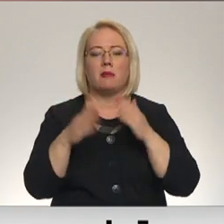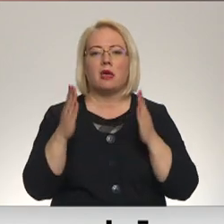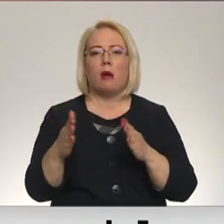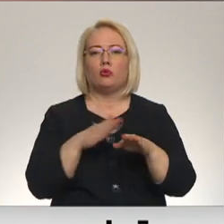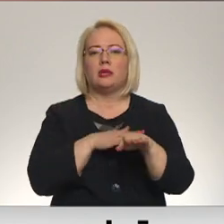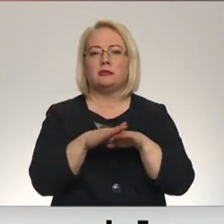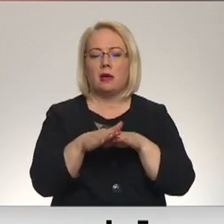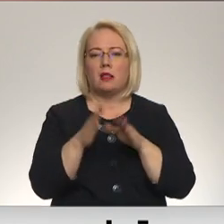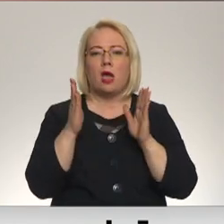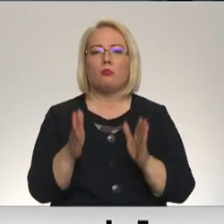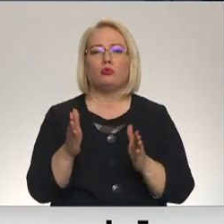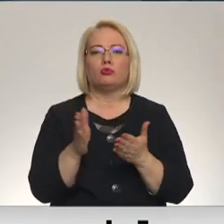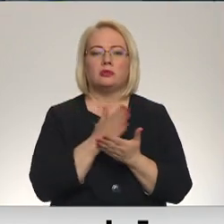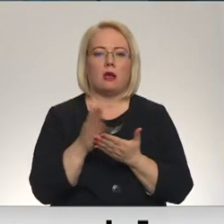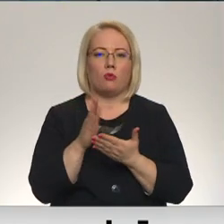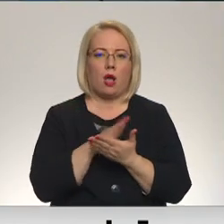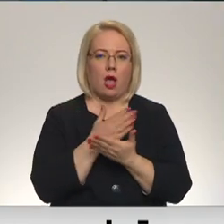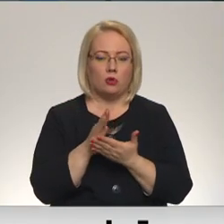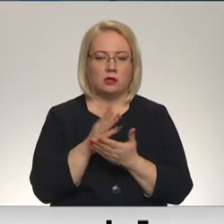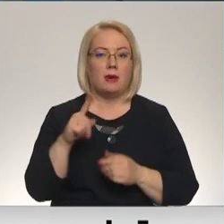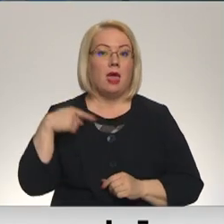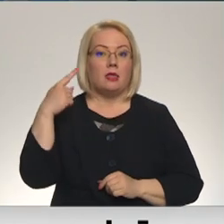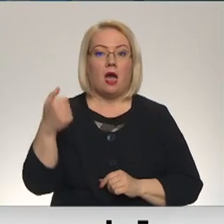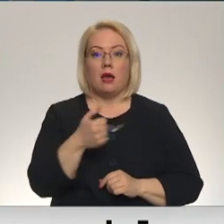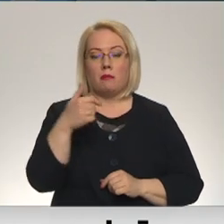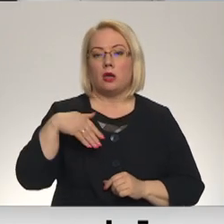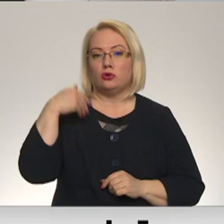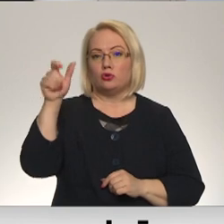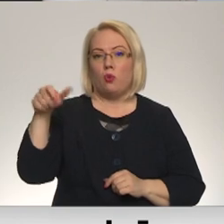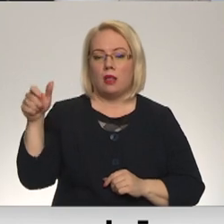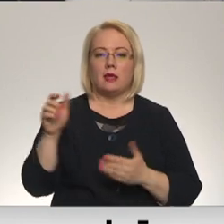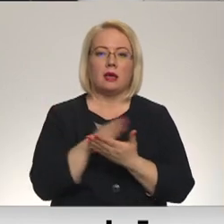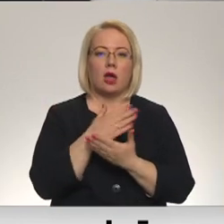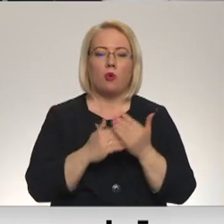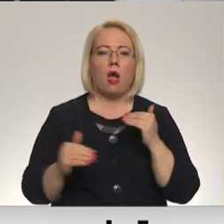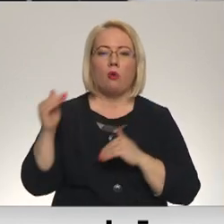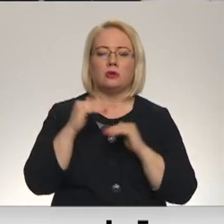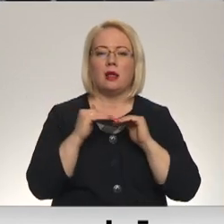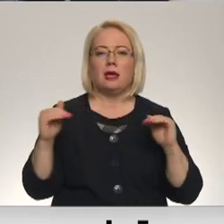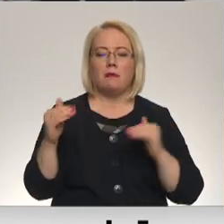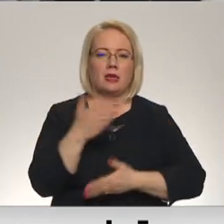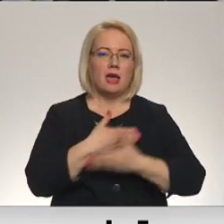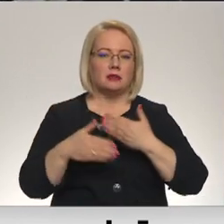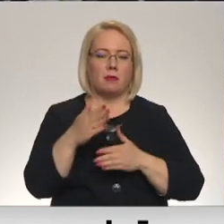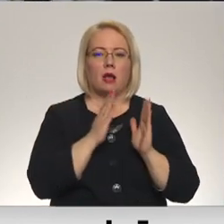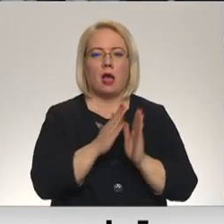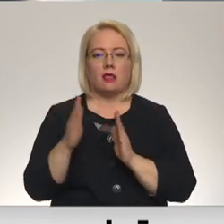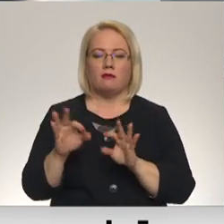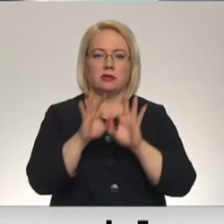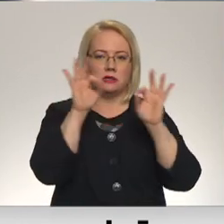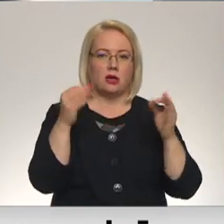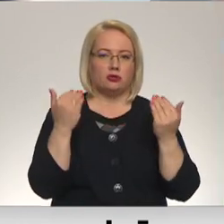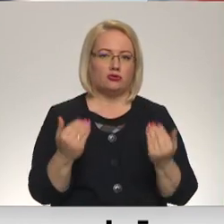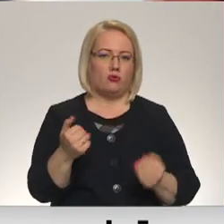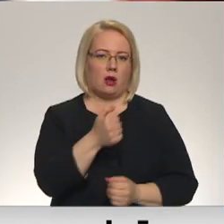viņš būtu nokārtots. Bez tam jau nākamgad skolēni kārtos augstāka līmeņa eksāmenus, kam gatavoties sāks jau šogad.